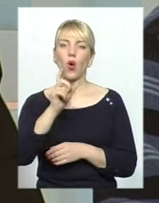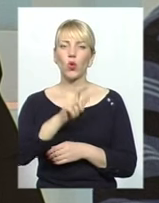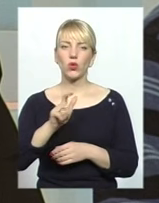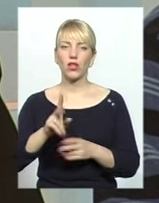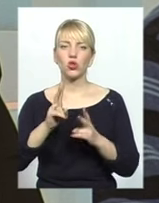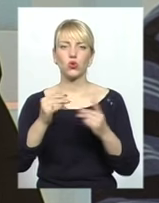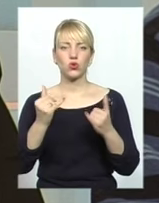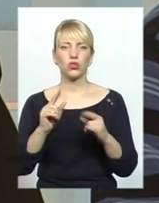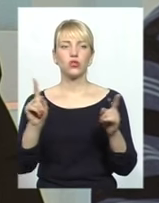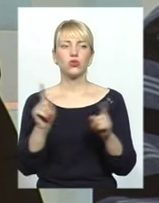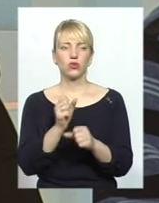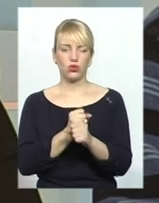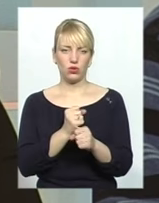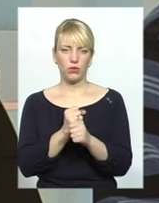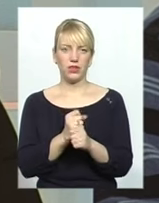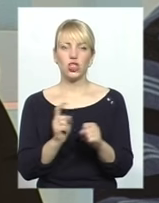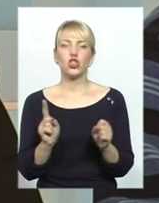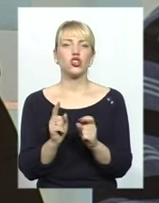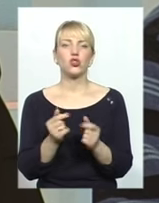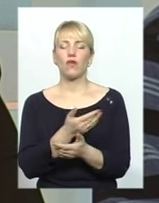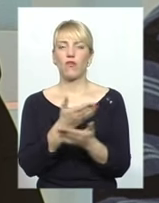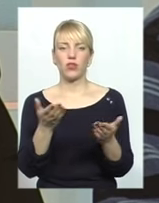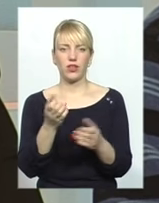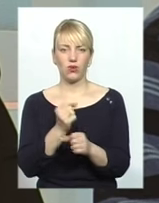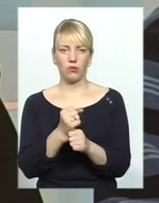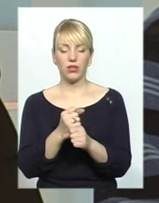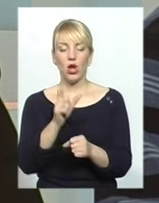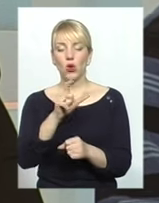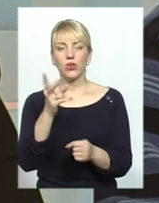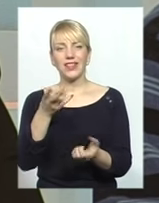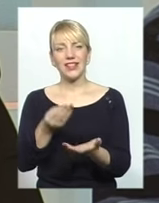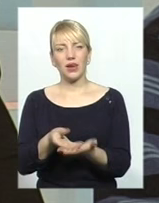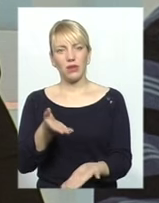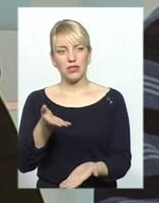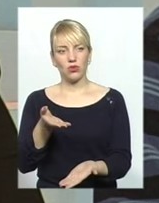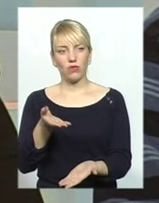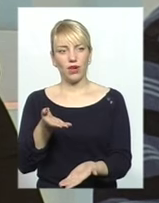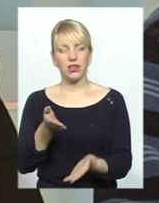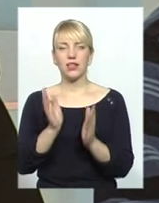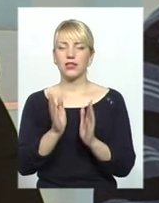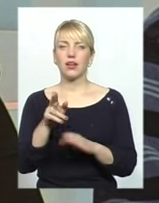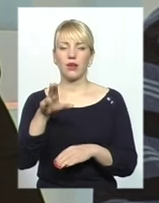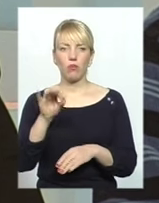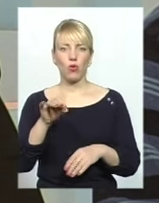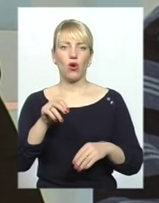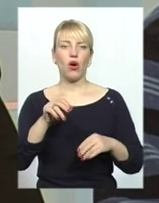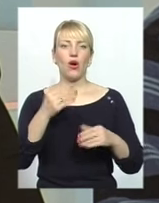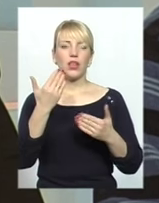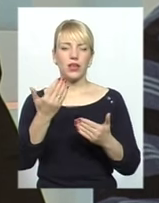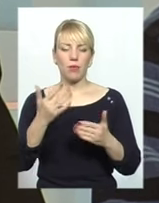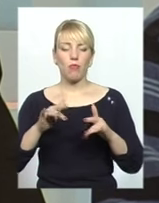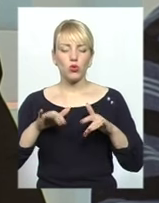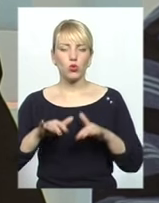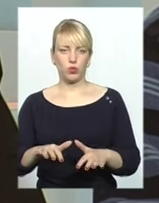щось роблять. І що вони роблять? Тому що людей треба цінити, я собі так думаю, тільки по поступкам. І